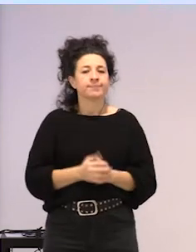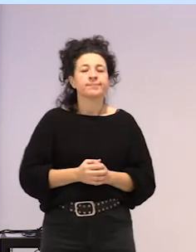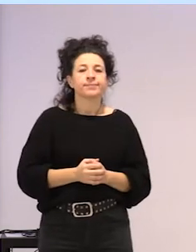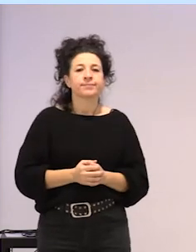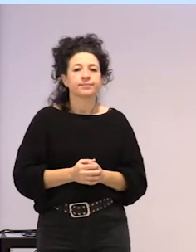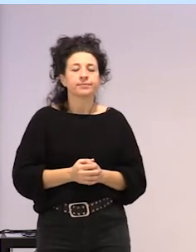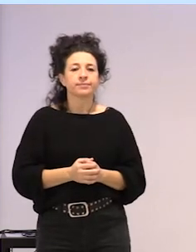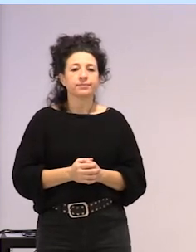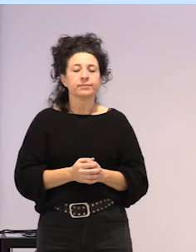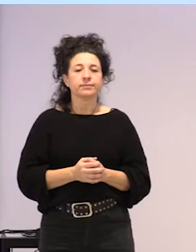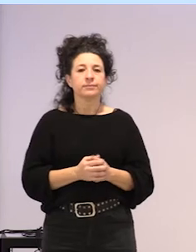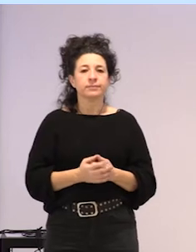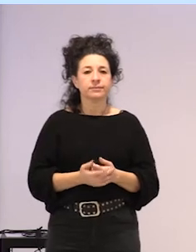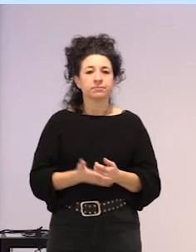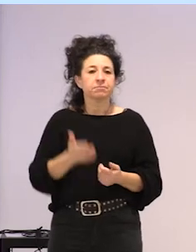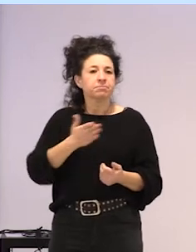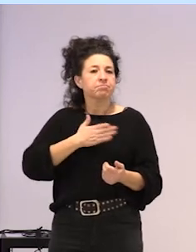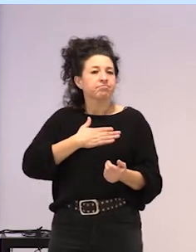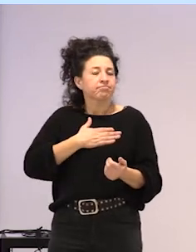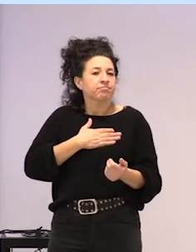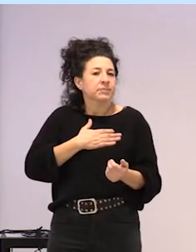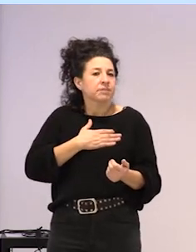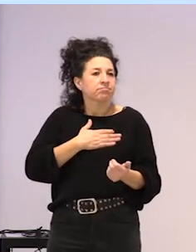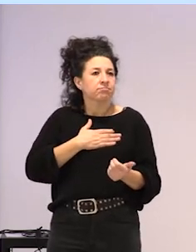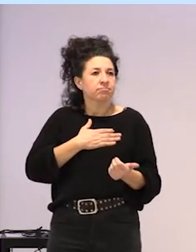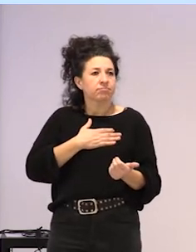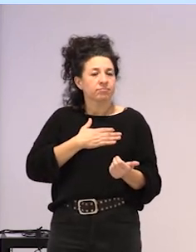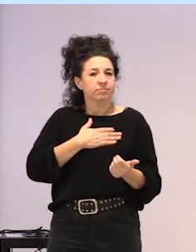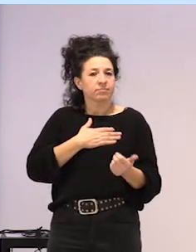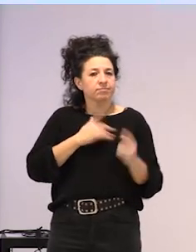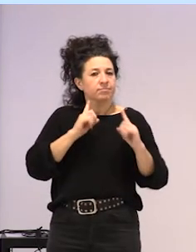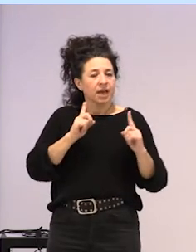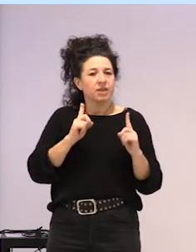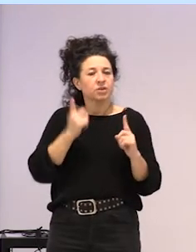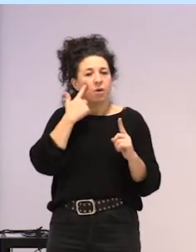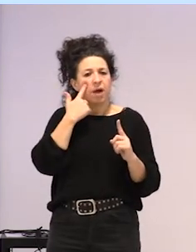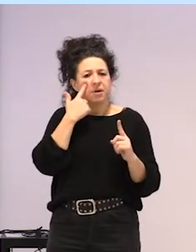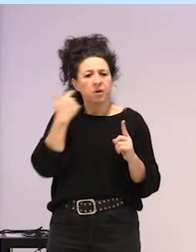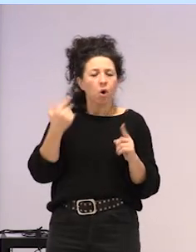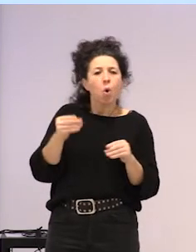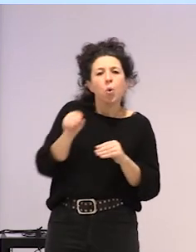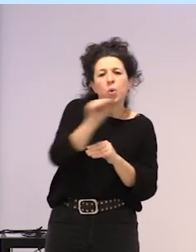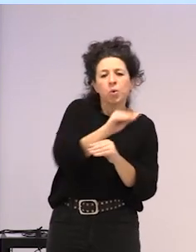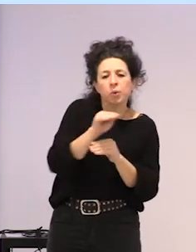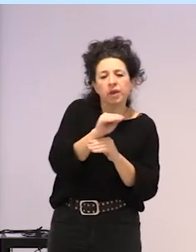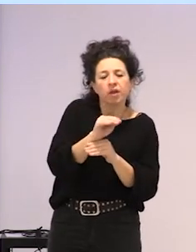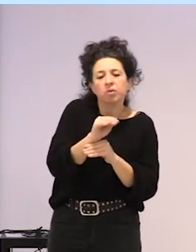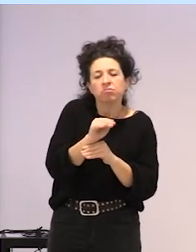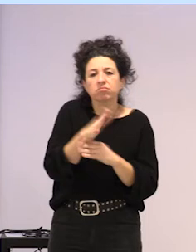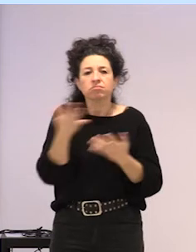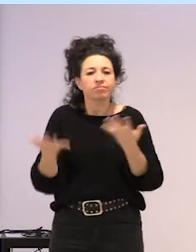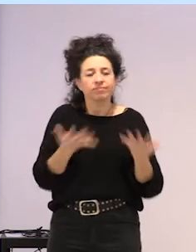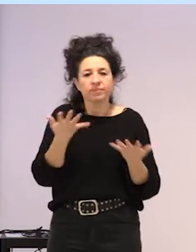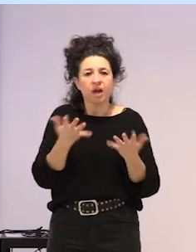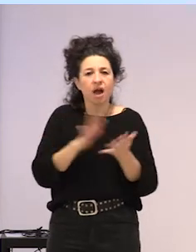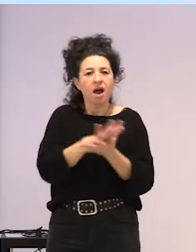Eta, bueno, nire kasuan, nondik abiatzen nahi ze zaintzetara, ez? Ebon, egia da, ba, zaintzaren